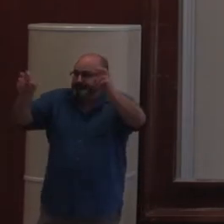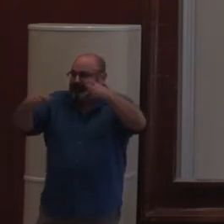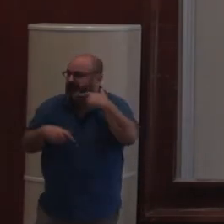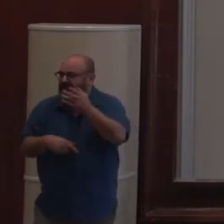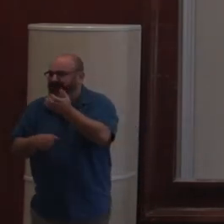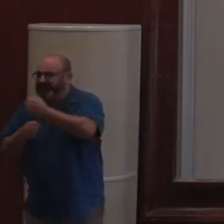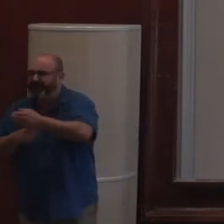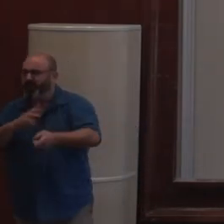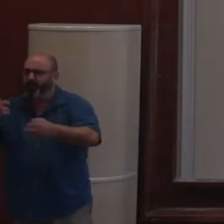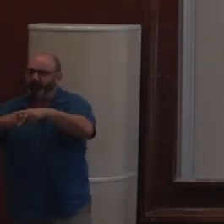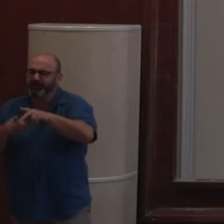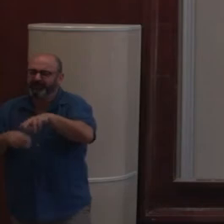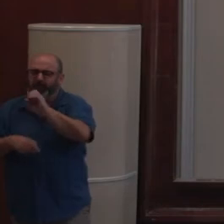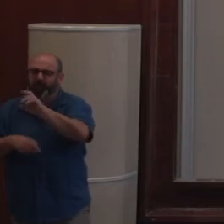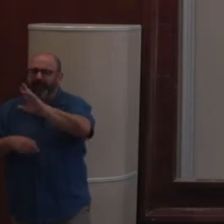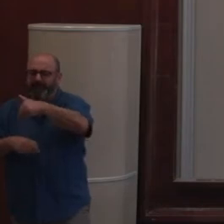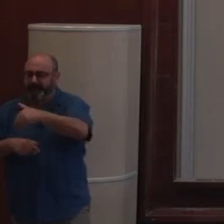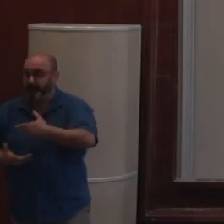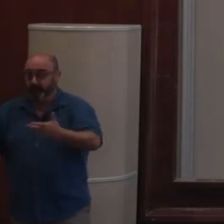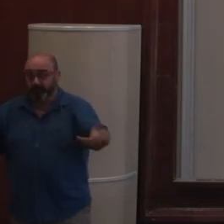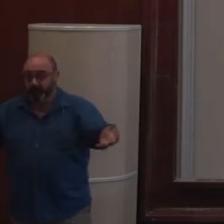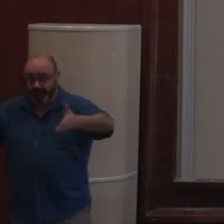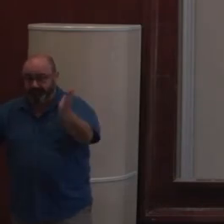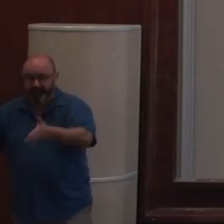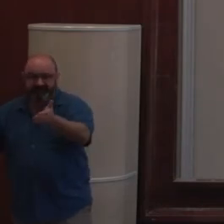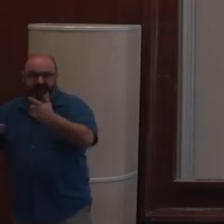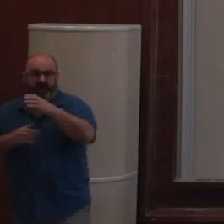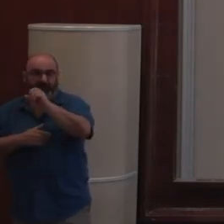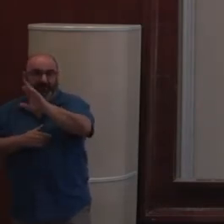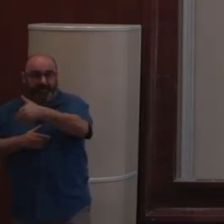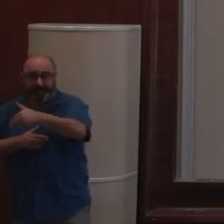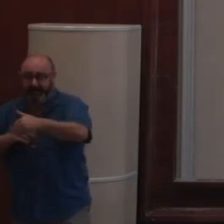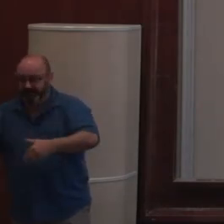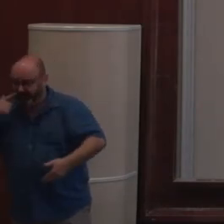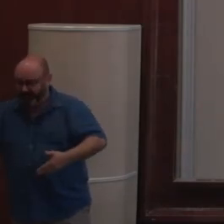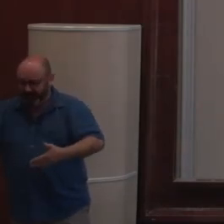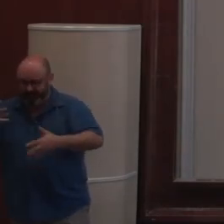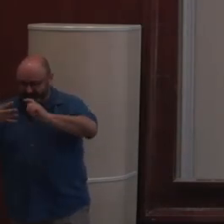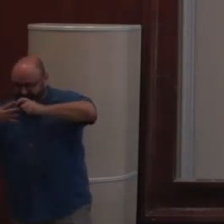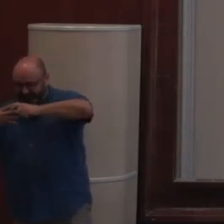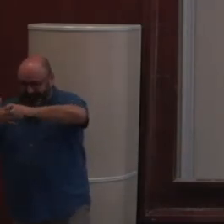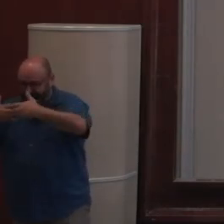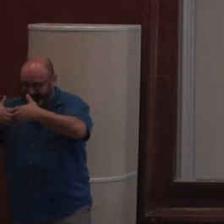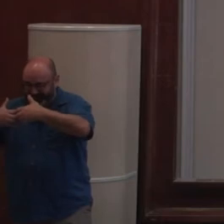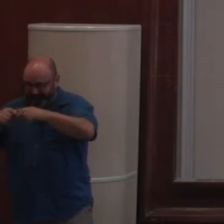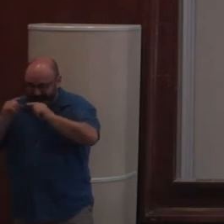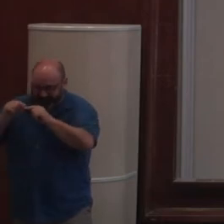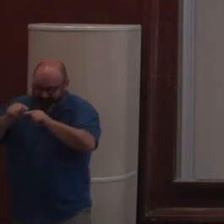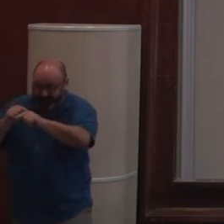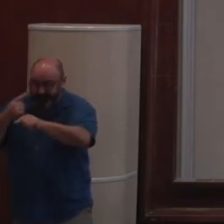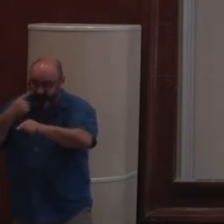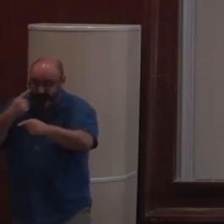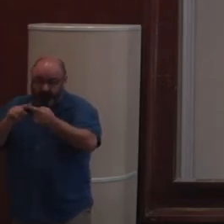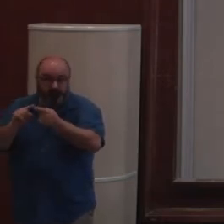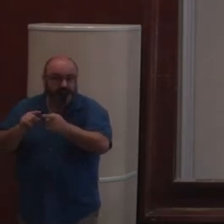utilise un ORM, ça tue la magie complètement. C'est-à qu'avec l'ORM, on a vraiment sous les yeux complètement la mécanique du truc. Et on voit très, très bien qu'on est en train de